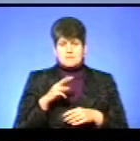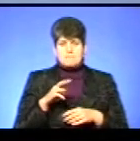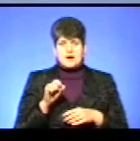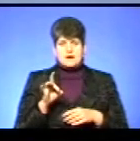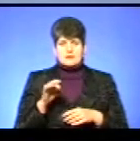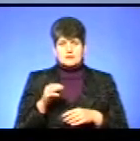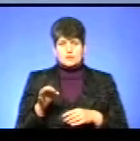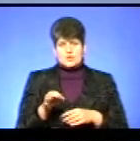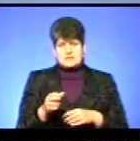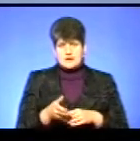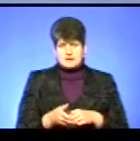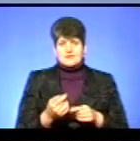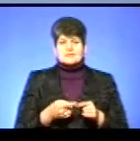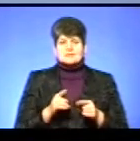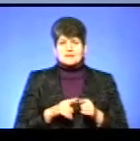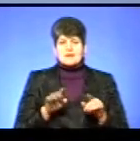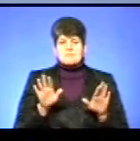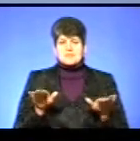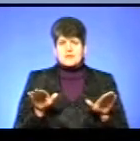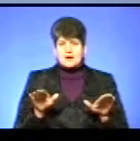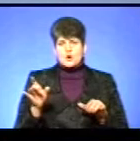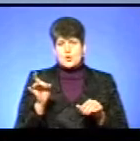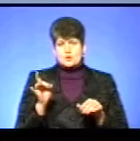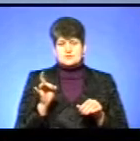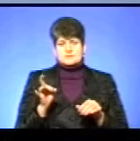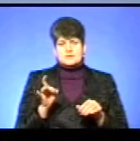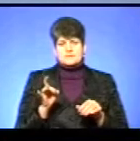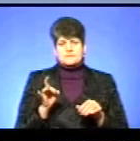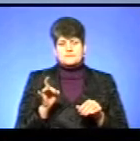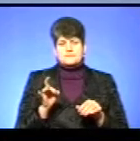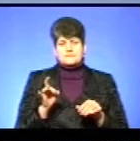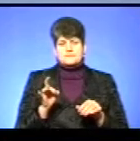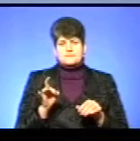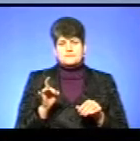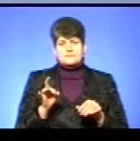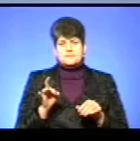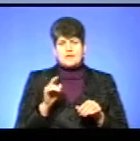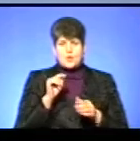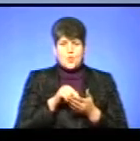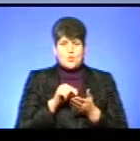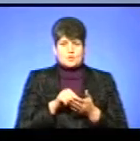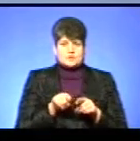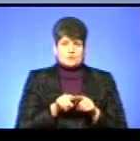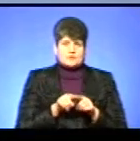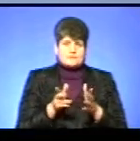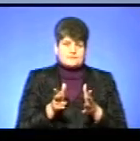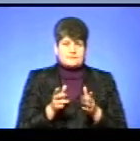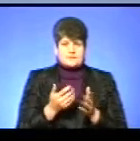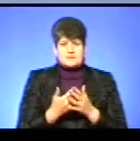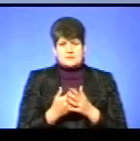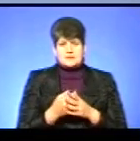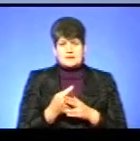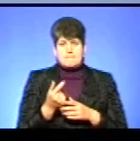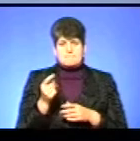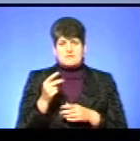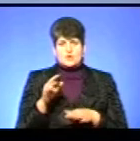Озерного. Цей птах розмірами десь із курку, розміри десь біля півтора